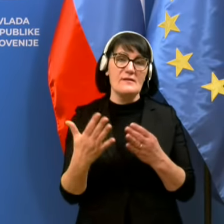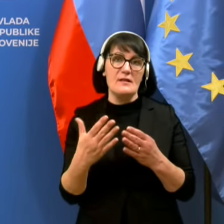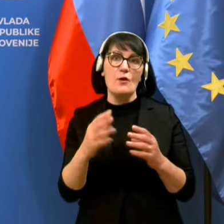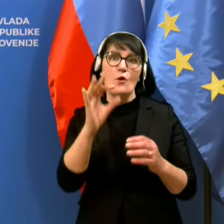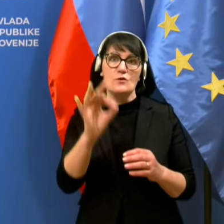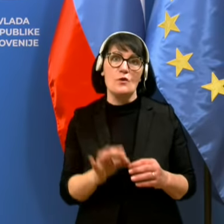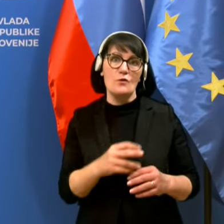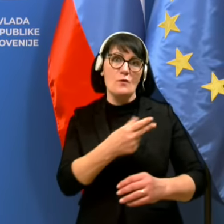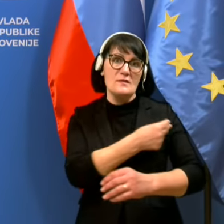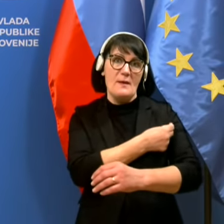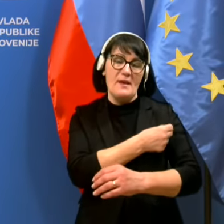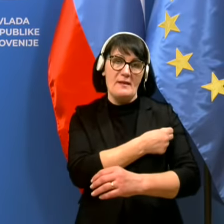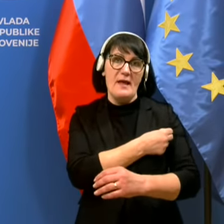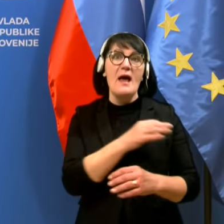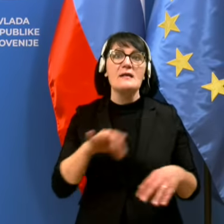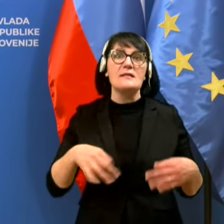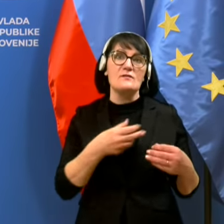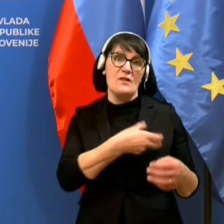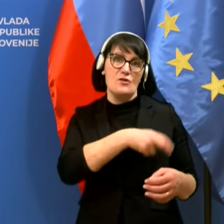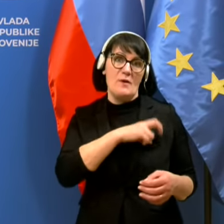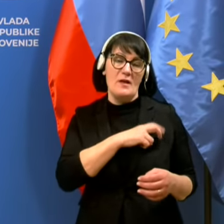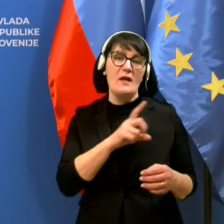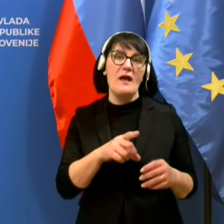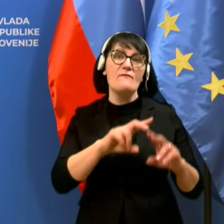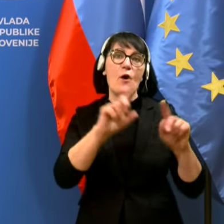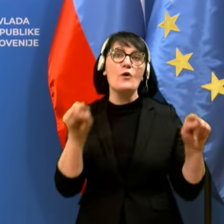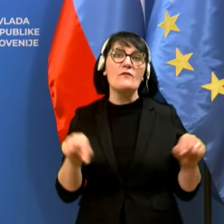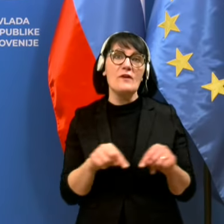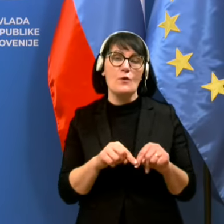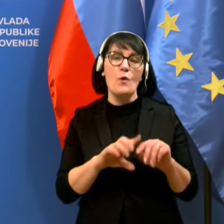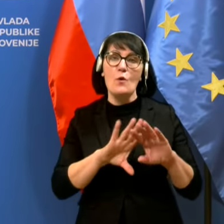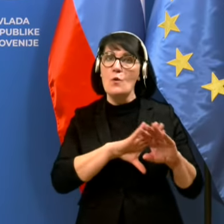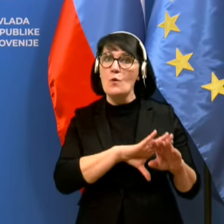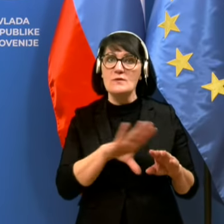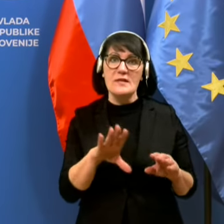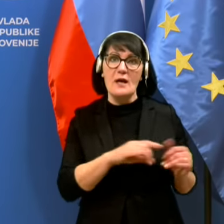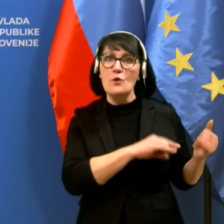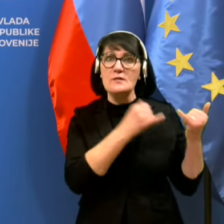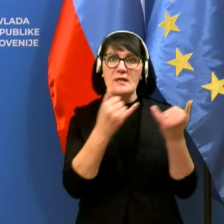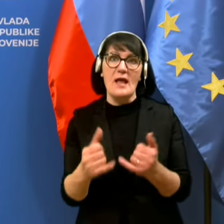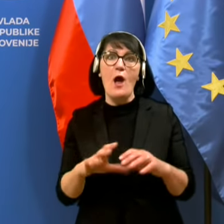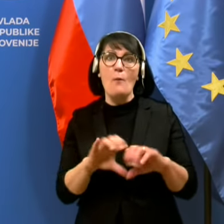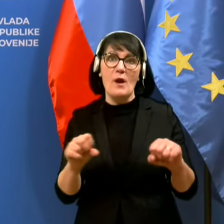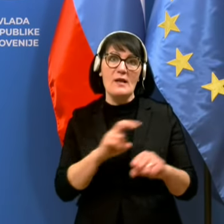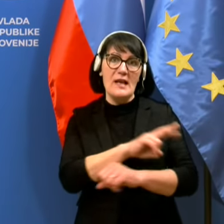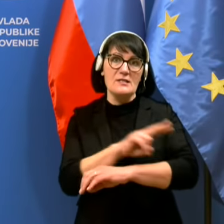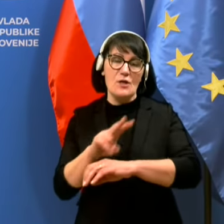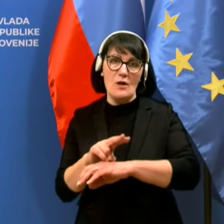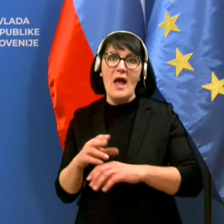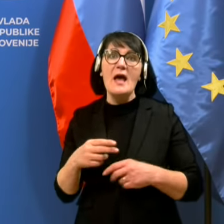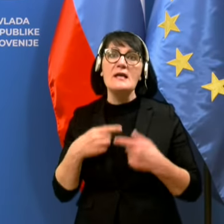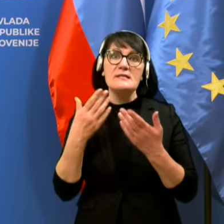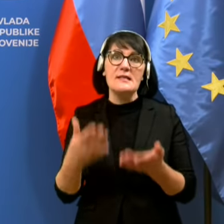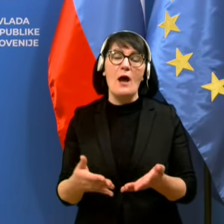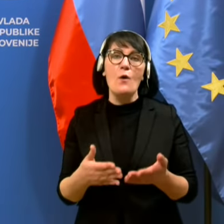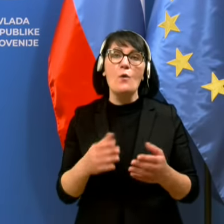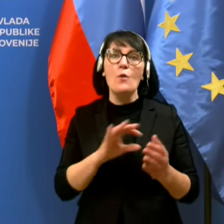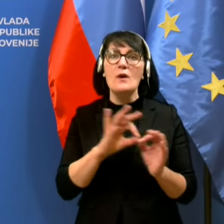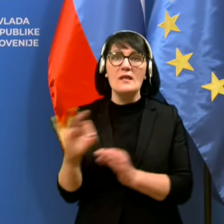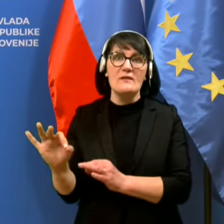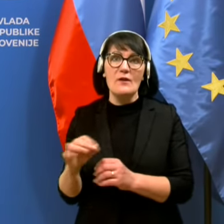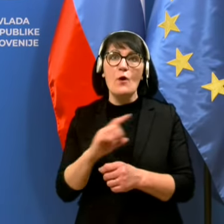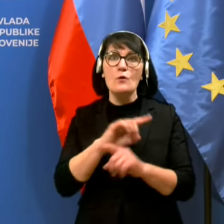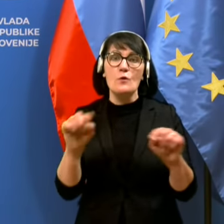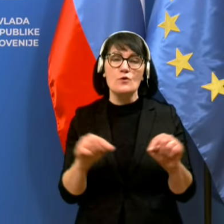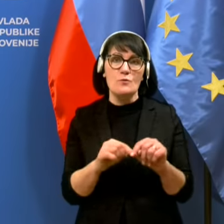cepljen. Zdravstveni inšpektorat je v ukviru vseh dosedaj opravljenih nadzorov izdal ureditveno odločbo desetim